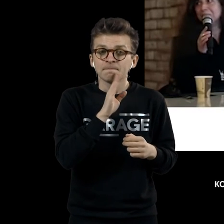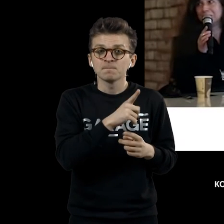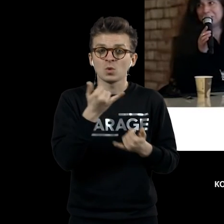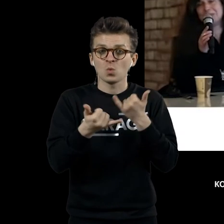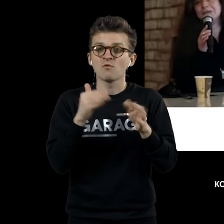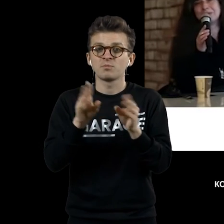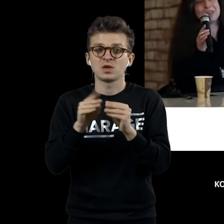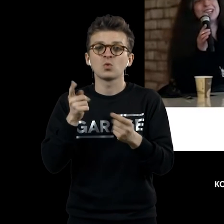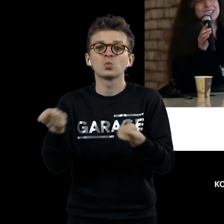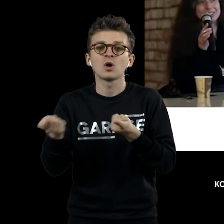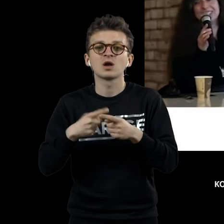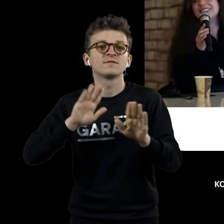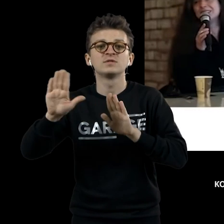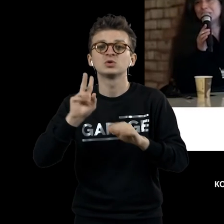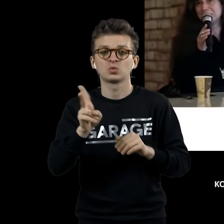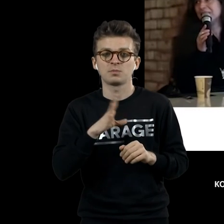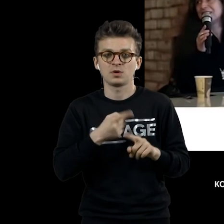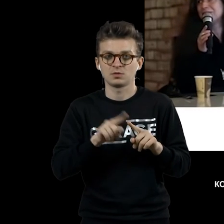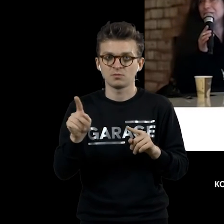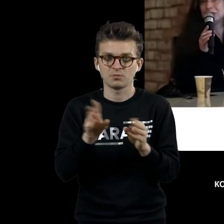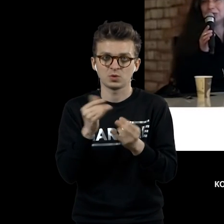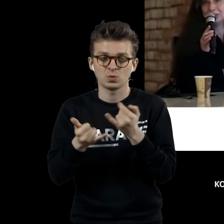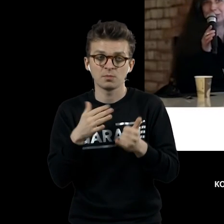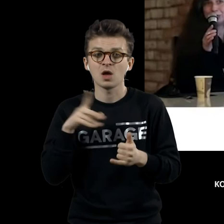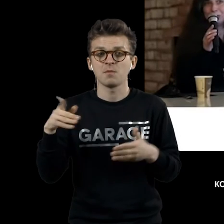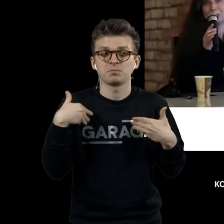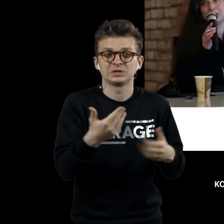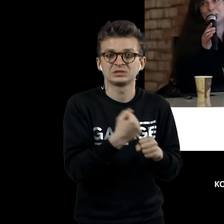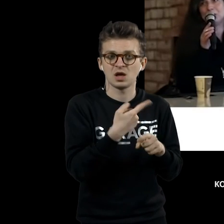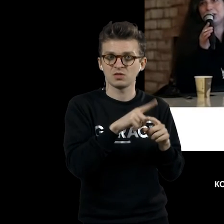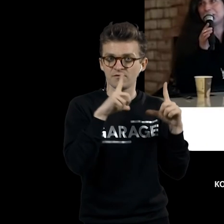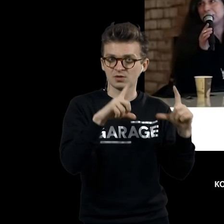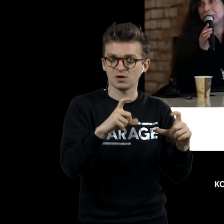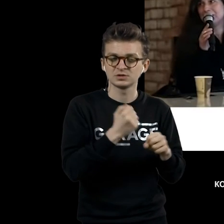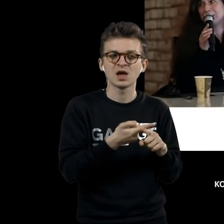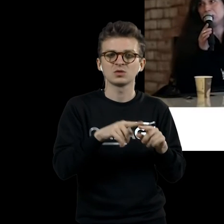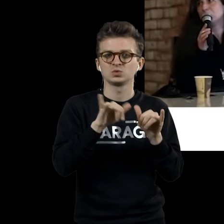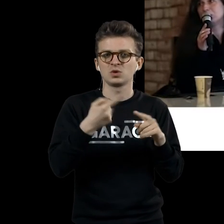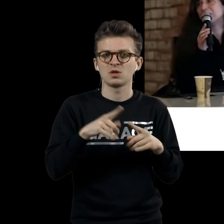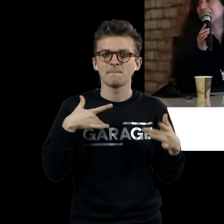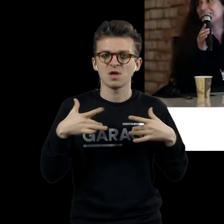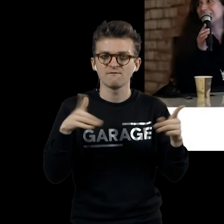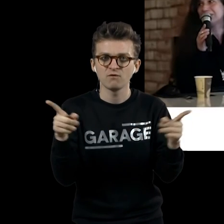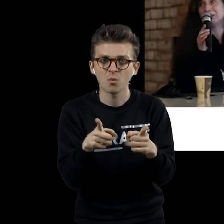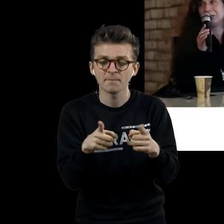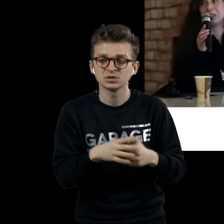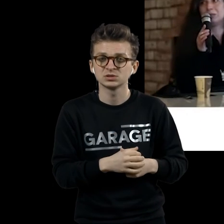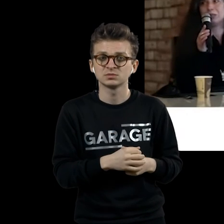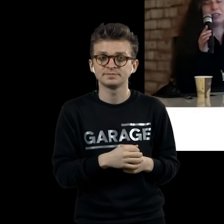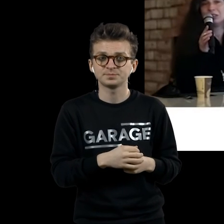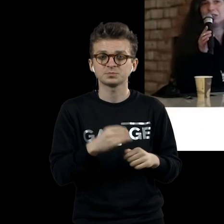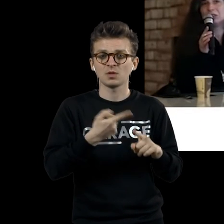сделать эту фотографию или устроить эту перформанс. Такой очень яркий персонаж. Она, по-моему, писательница.